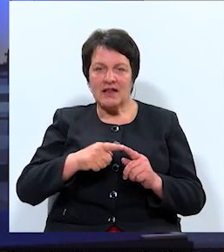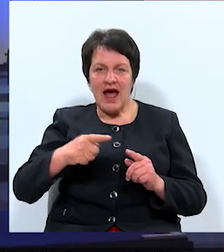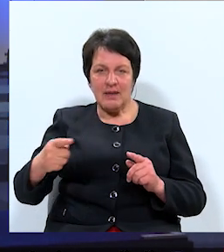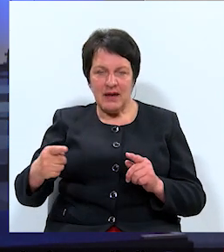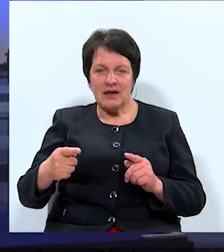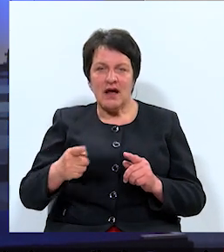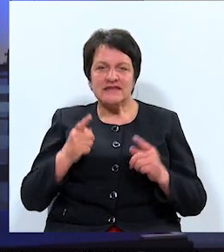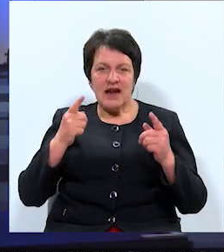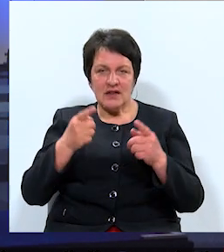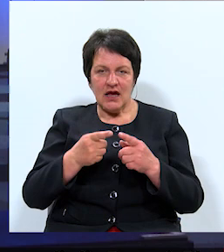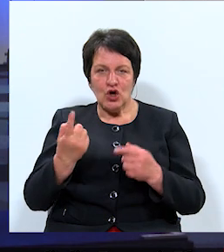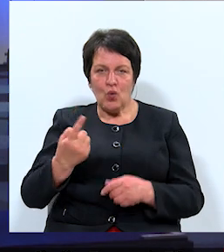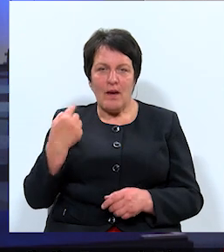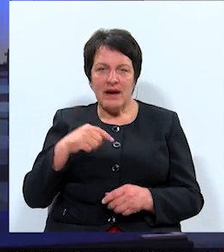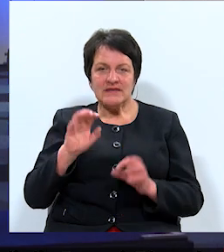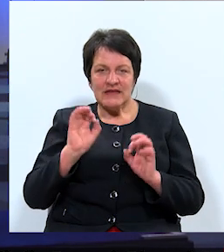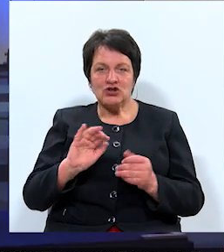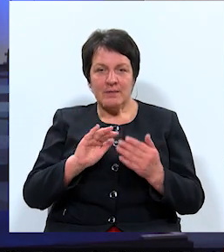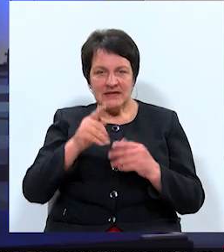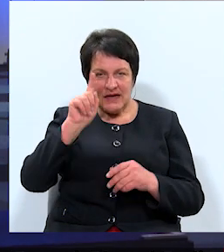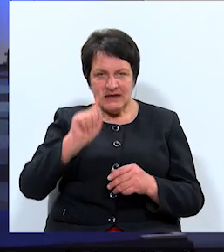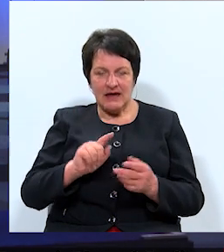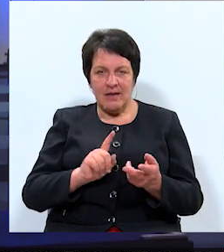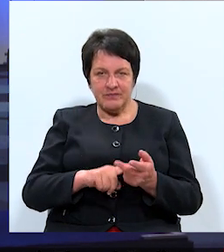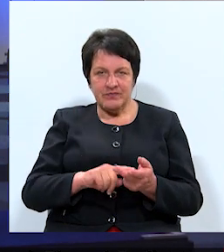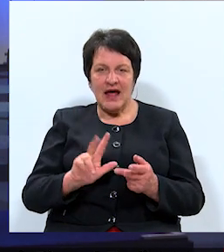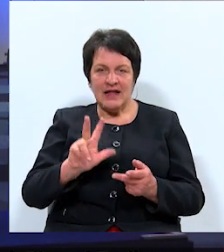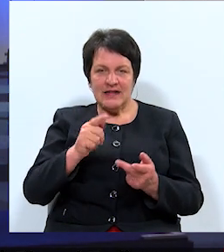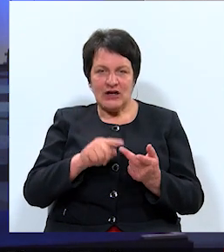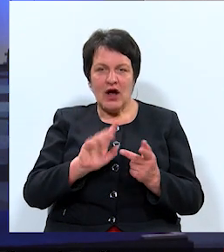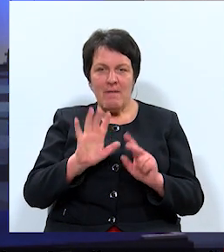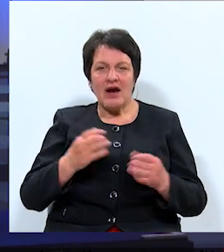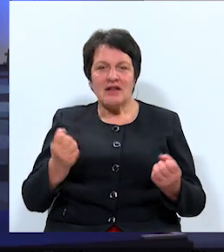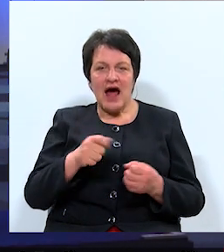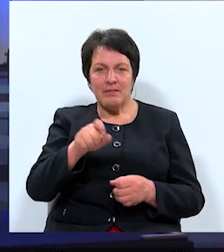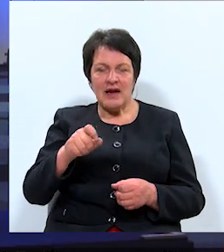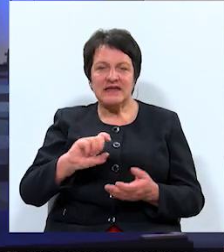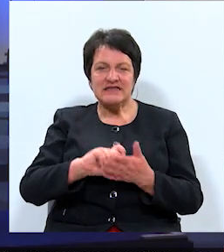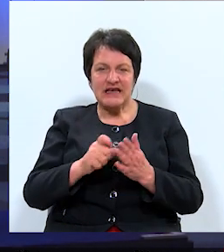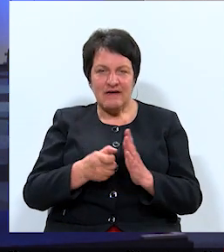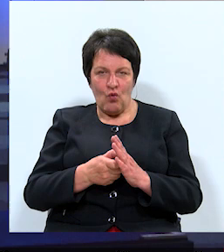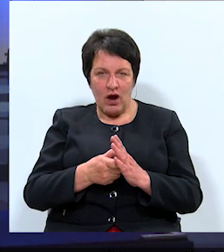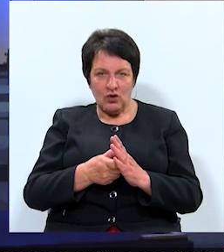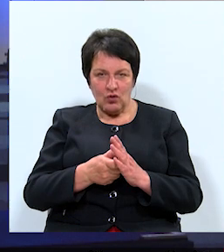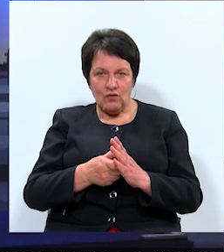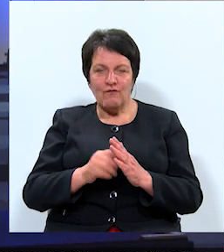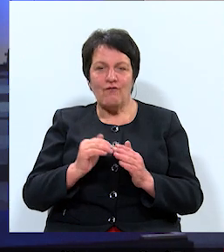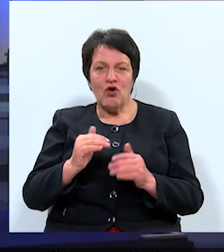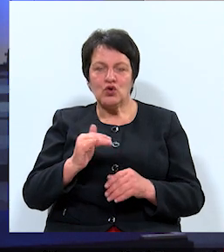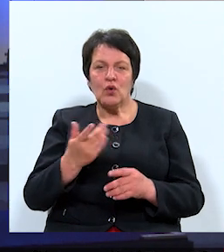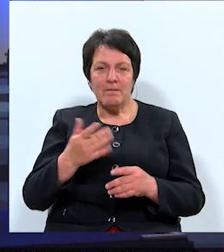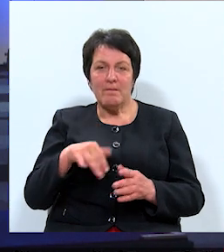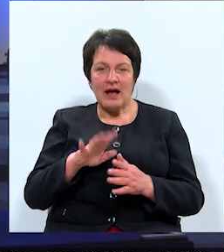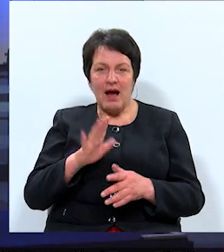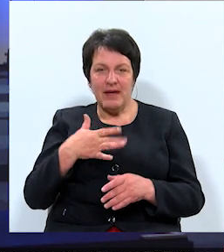viņi prasa tieši pilsētas ziņā. Trešā vieta par darbinieku dzīvokļu fondu, pie kā mēs jau